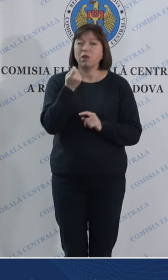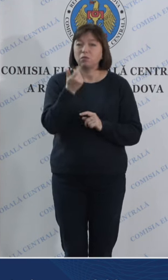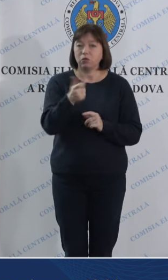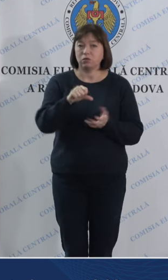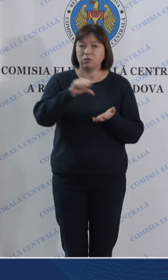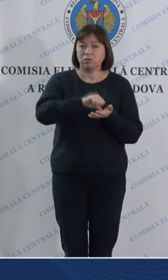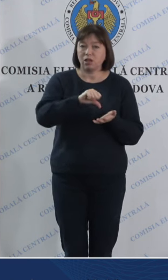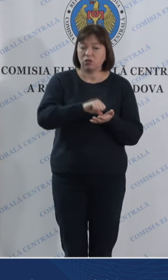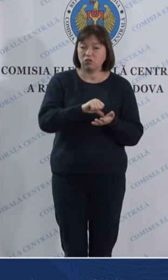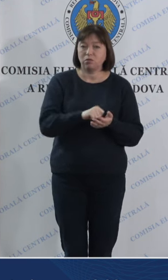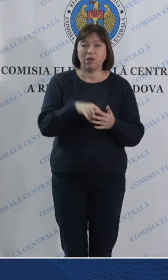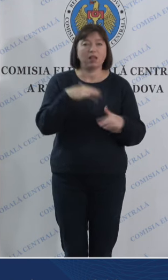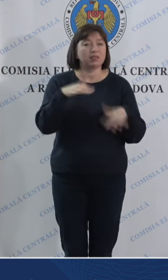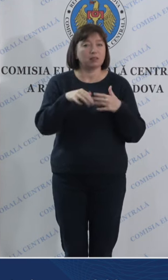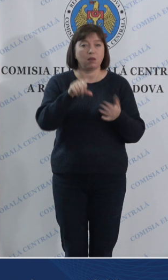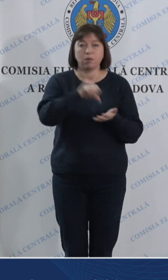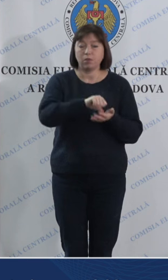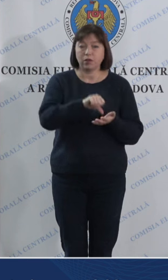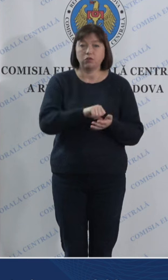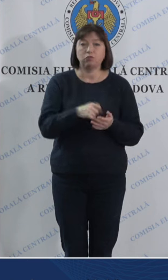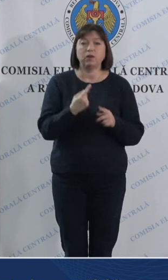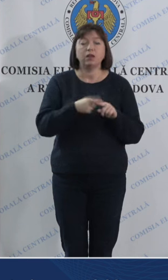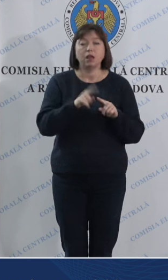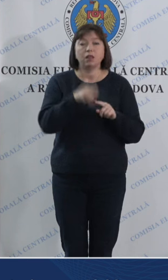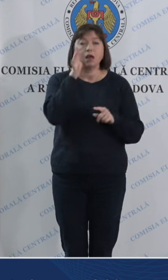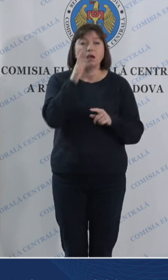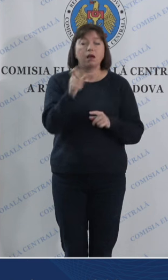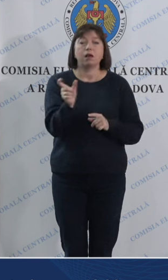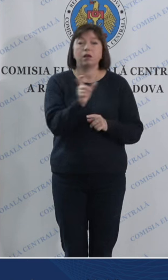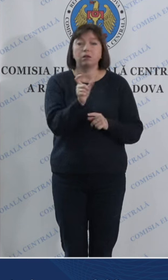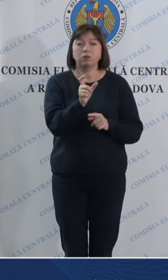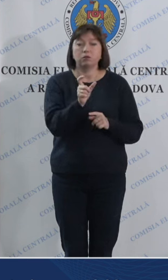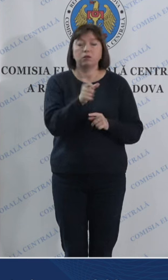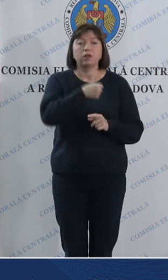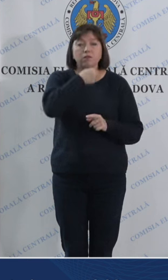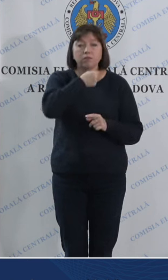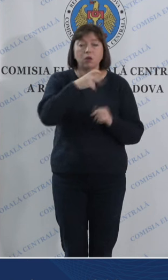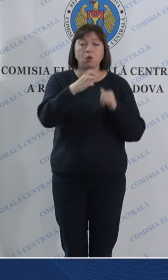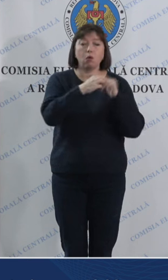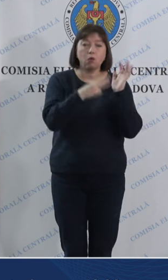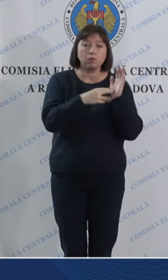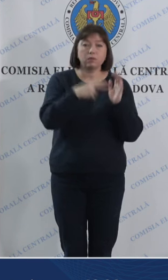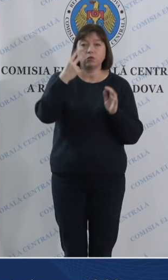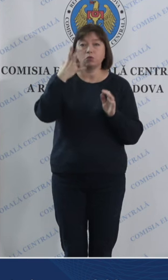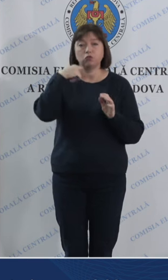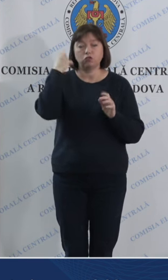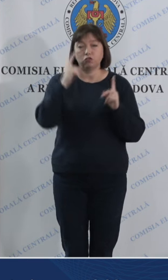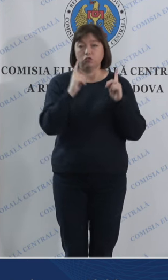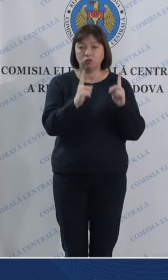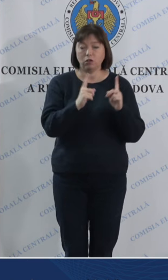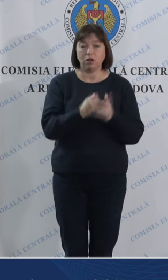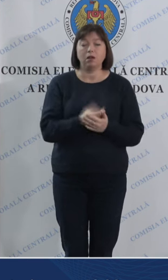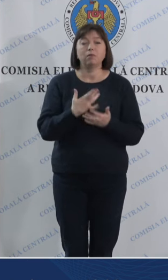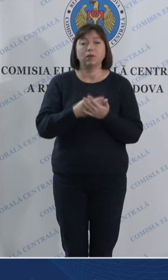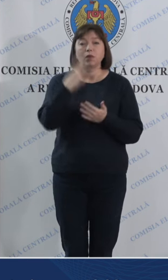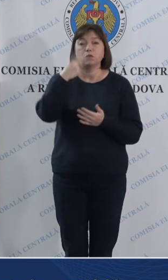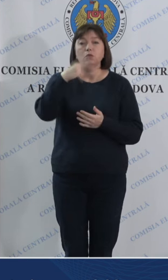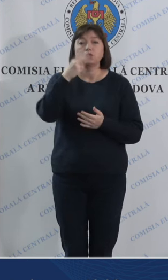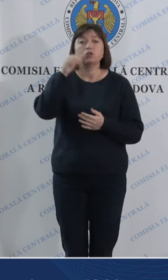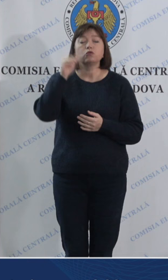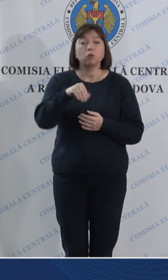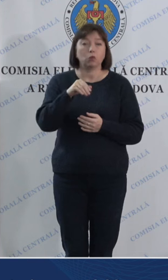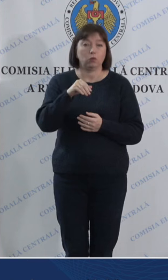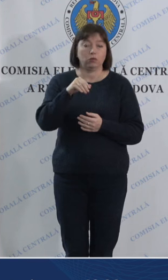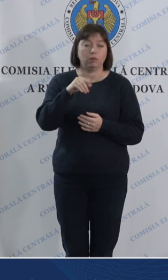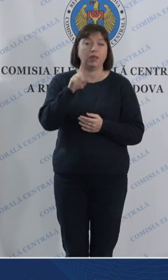participantă mai slabă participare sunt categorie de vârstă de la 18 la 25 aproximativ 22.000 de